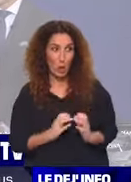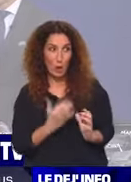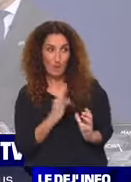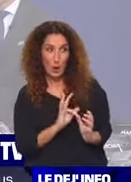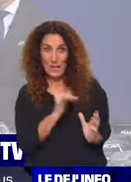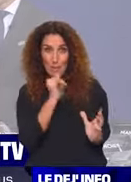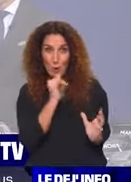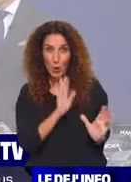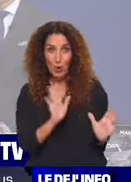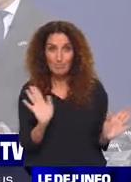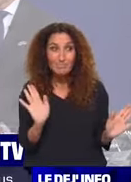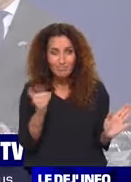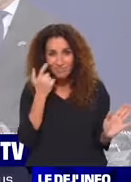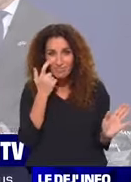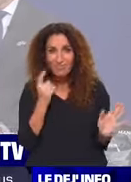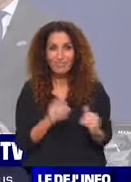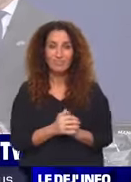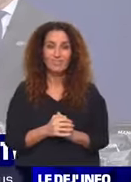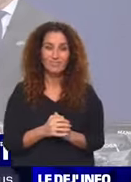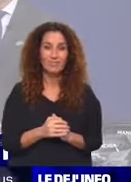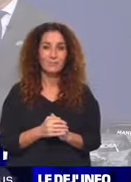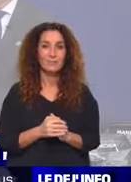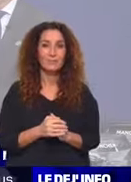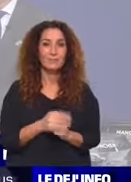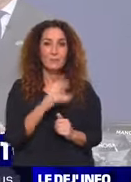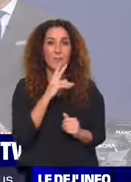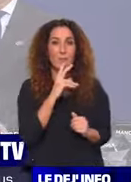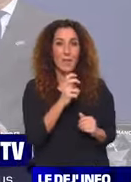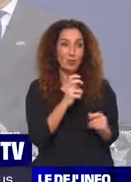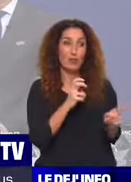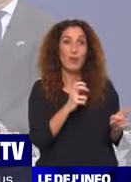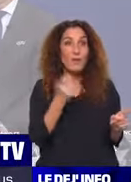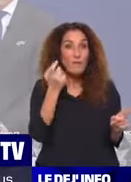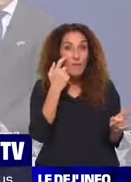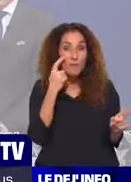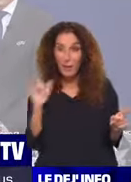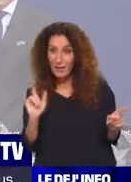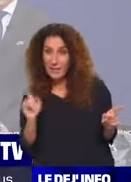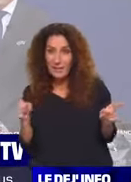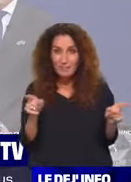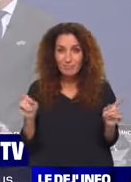vous nous rejoignez. Potentiel adversaire, donc, pour le Paris Saint-Germain et pour Lille.